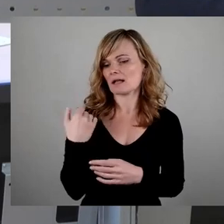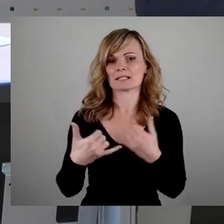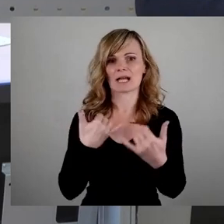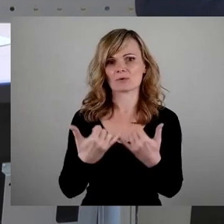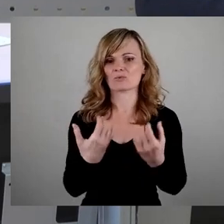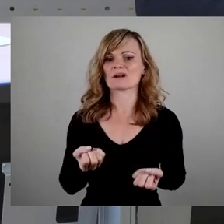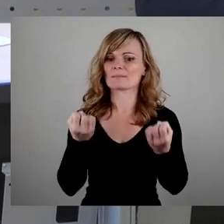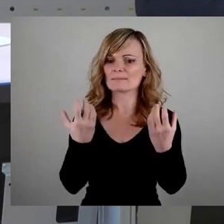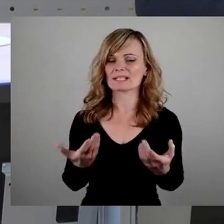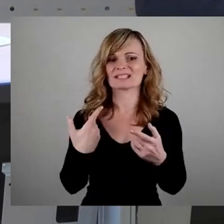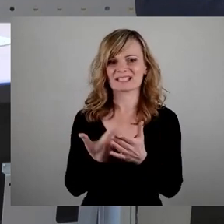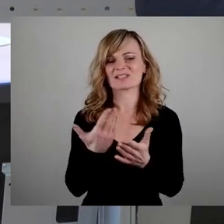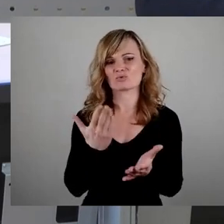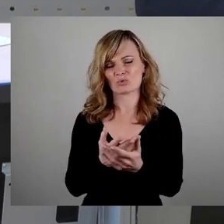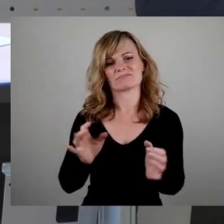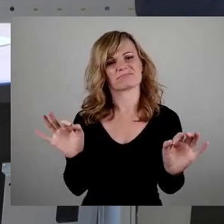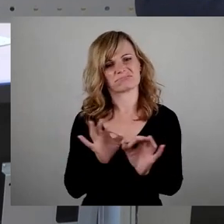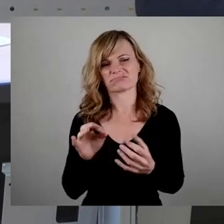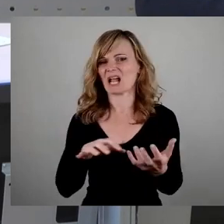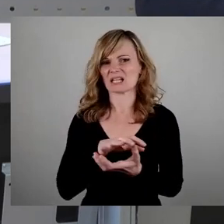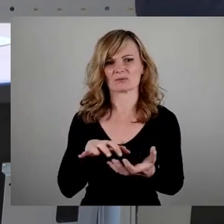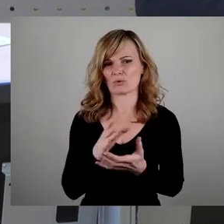schon ein Skandal. Man kann es deutlich so sagen.